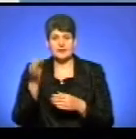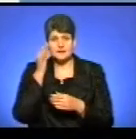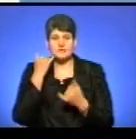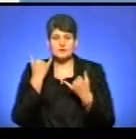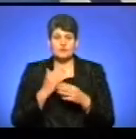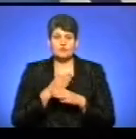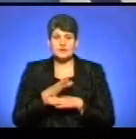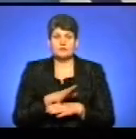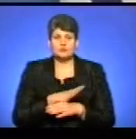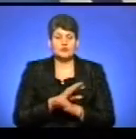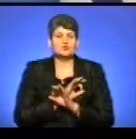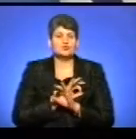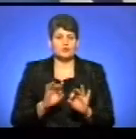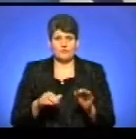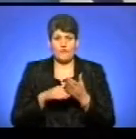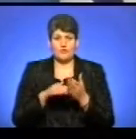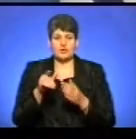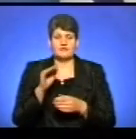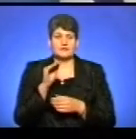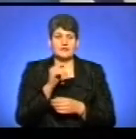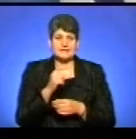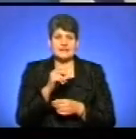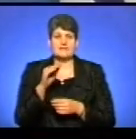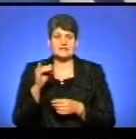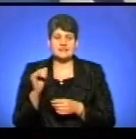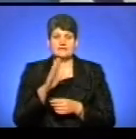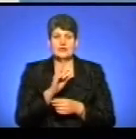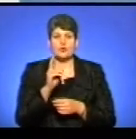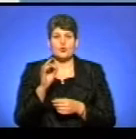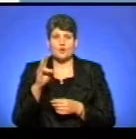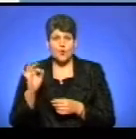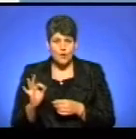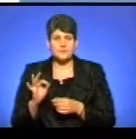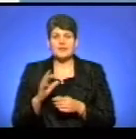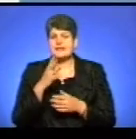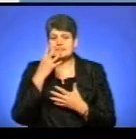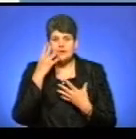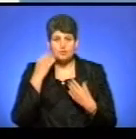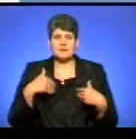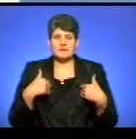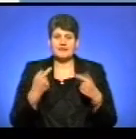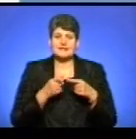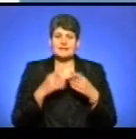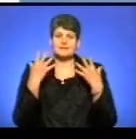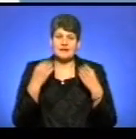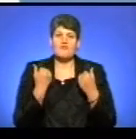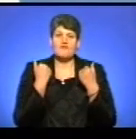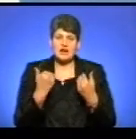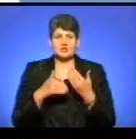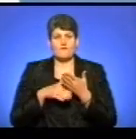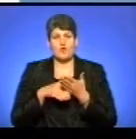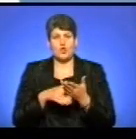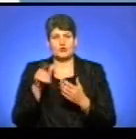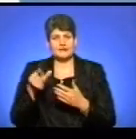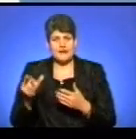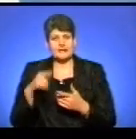сьогодні в гостях в нас були чудові волонтери Христина Феціцца та Василь Конько. А ви не забудьте, привітайте цим днем ваших волонтерів, яких ви